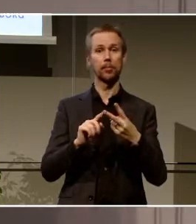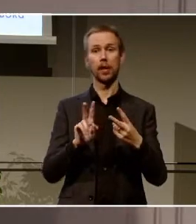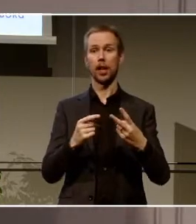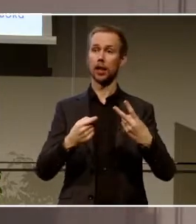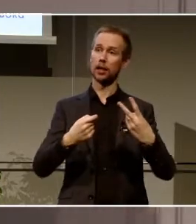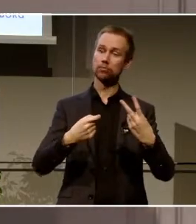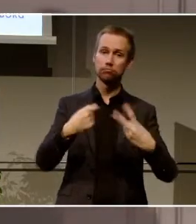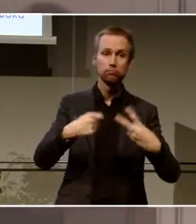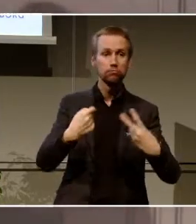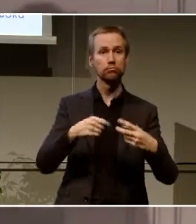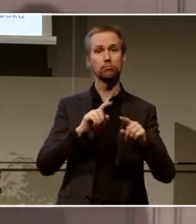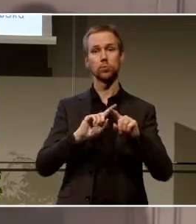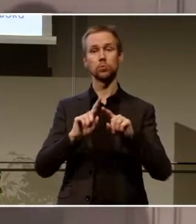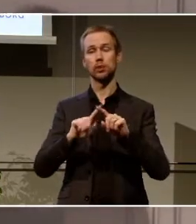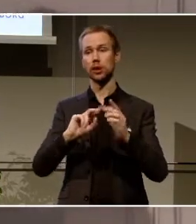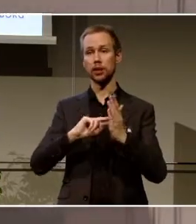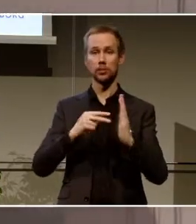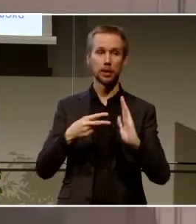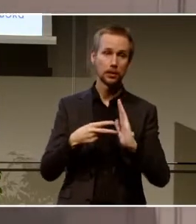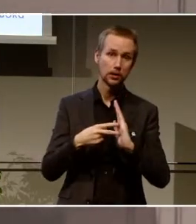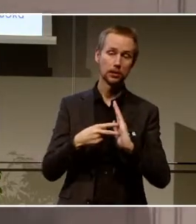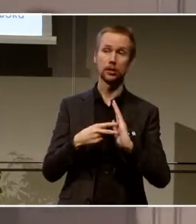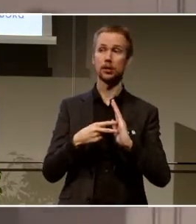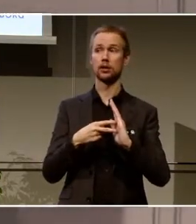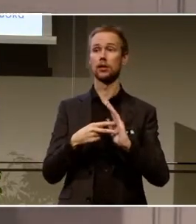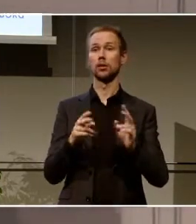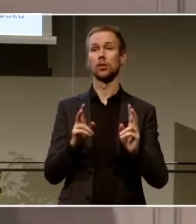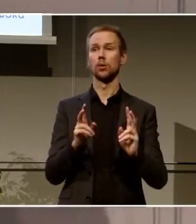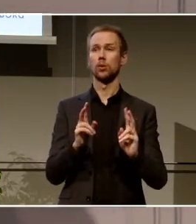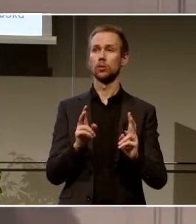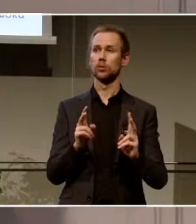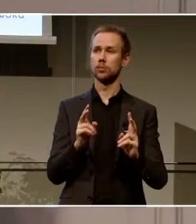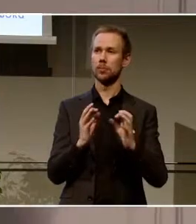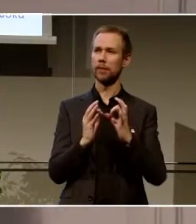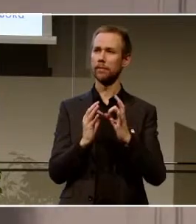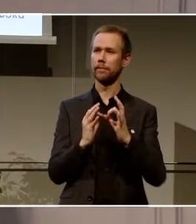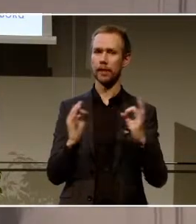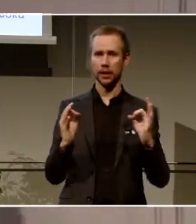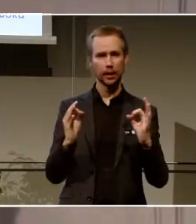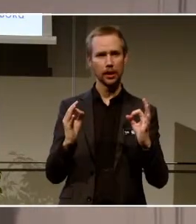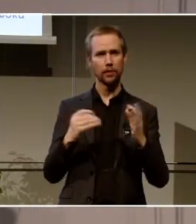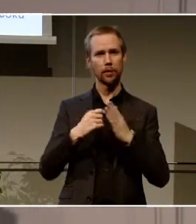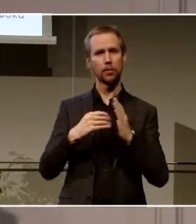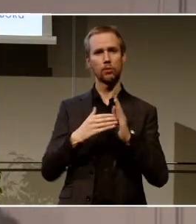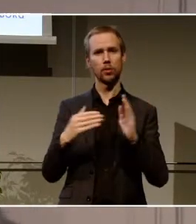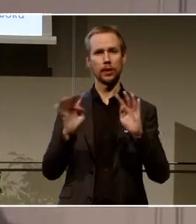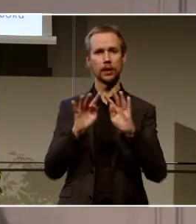Eller till exempel nu de här fina filmerna från internetkunskap.se kanske.